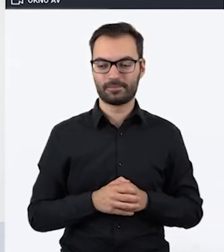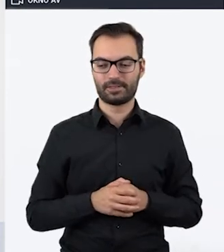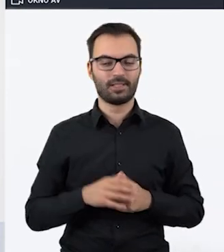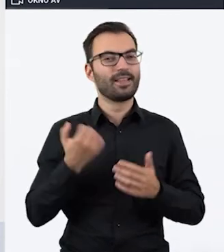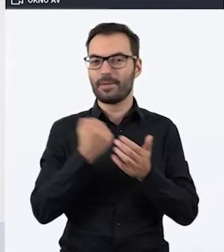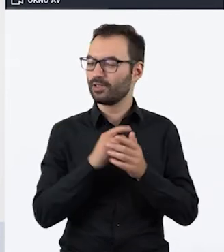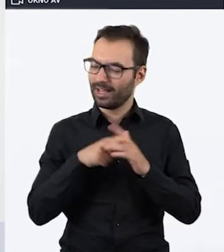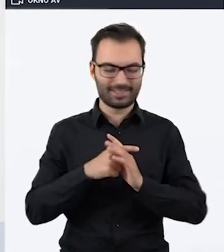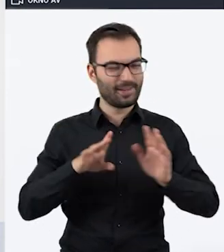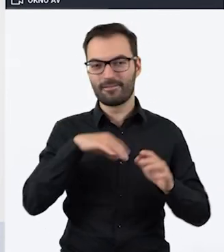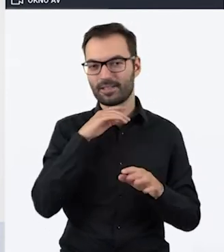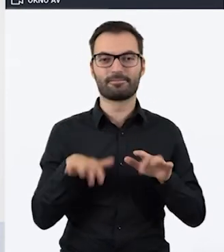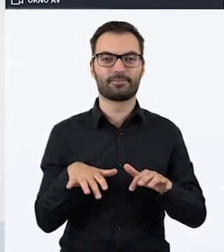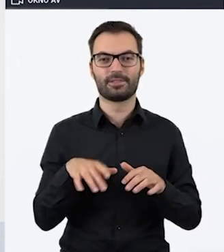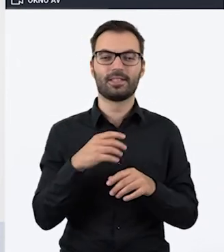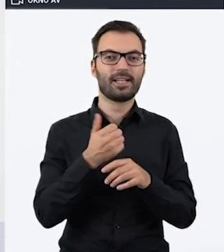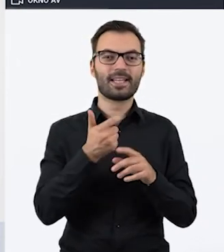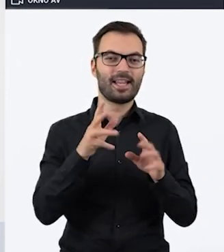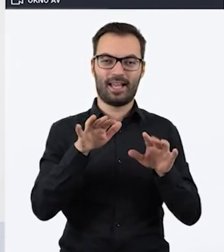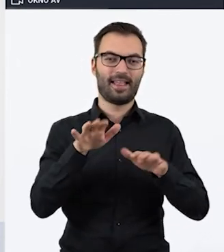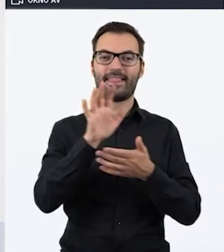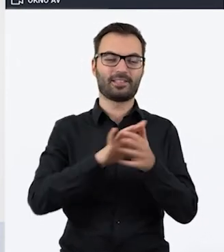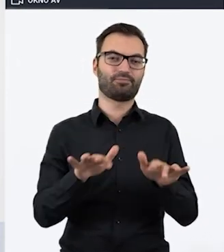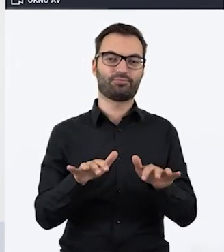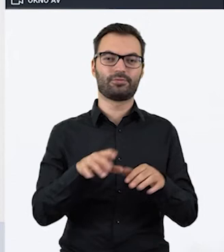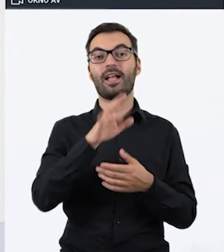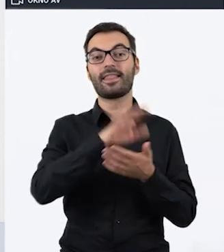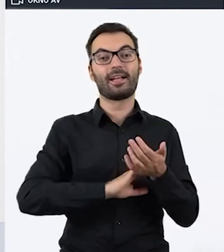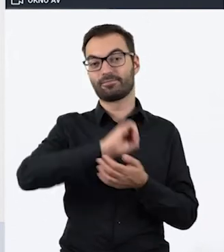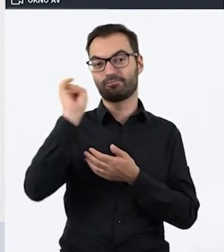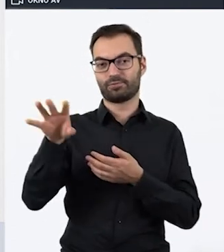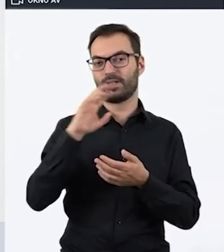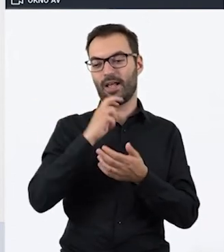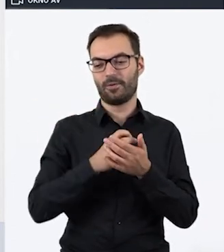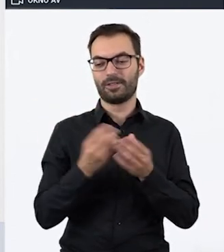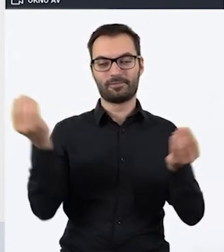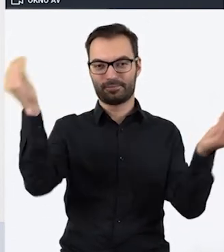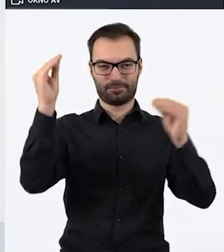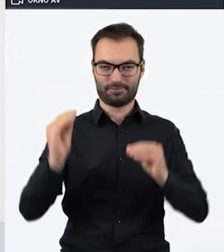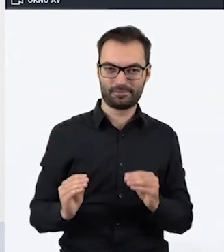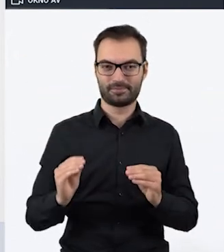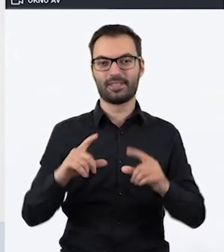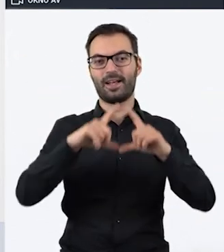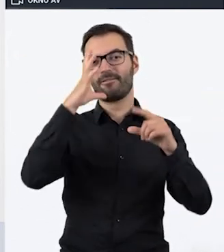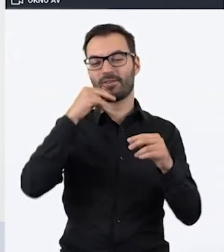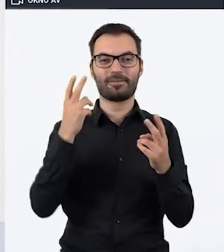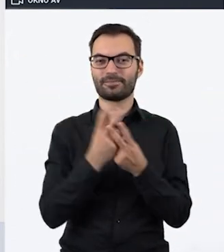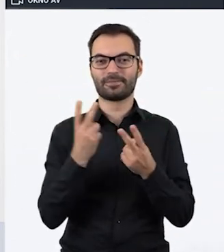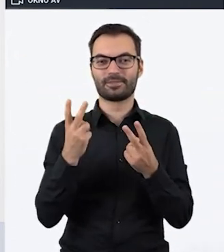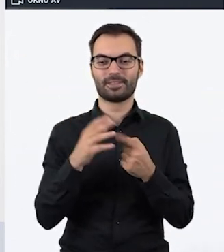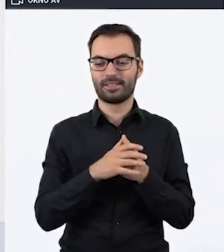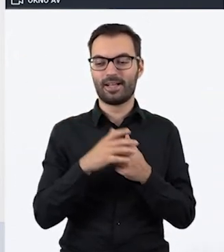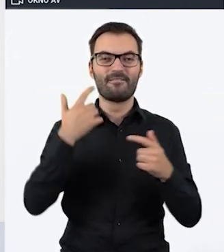Nic nie trzeba się rejestrować, wystarczy wpisać kilka linijek tekstu, a ten tekst zostanie ubrany w formę